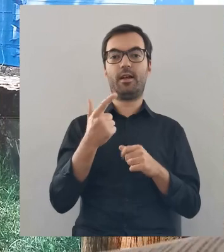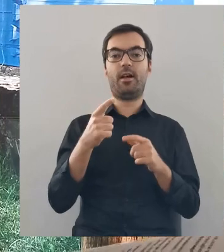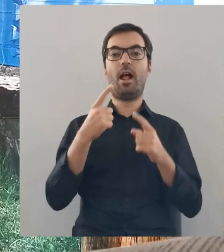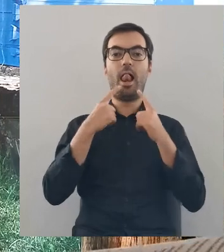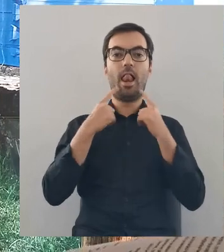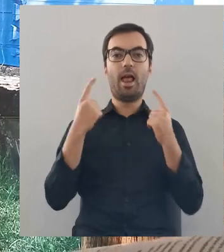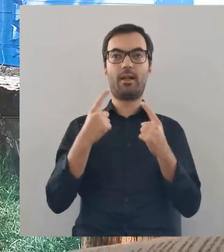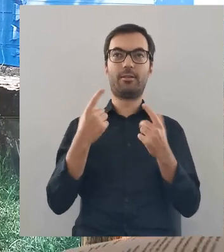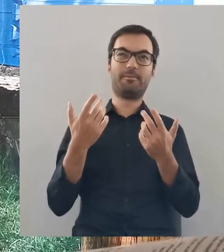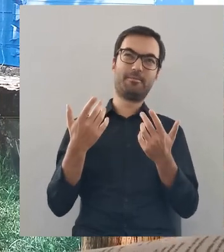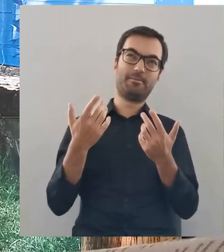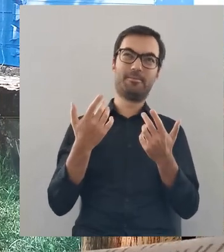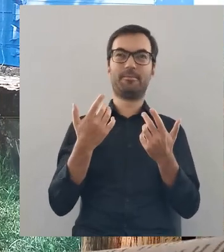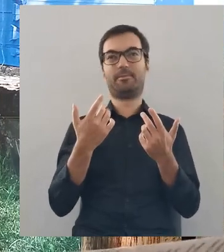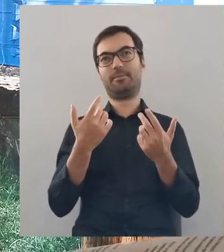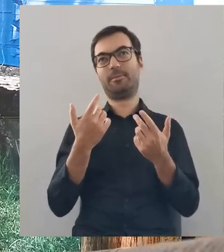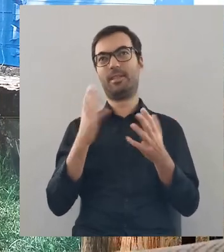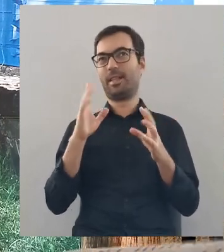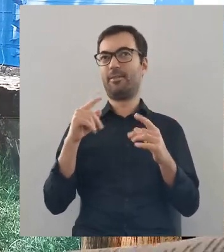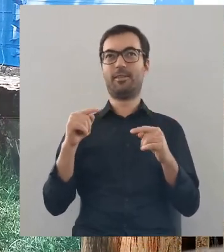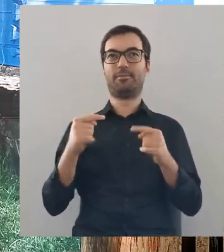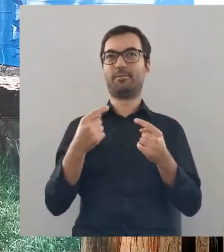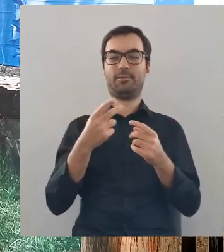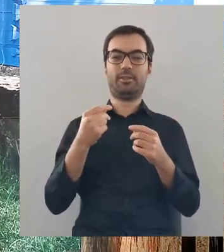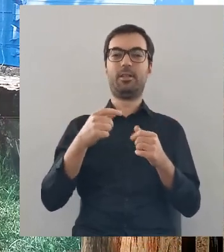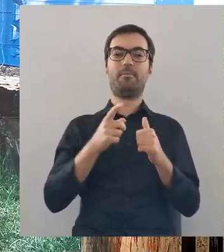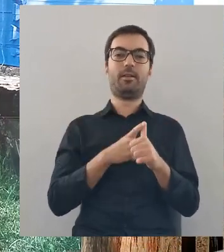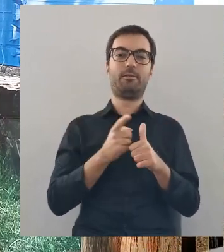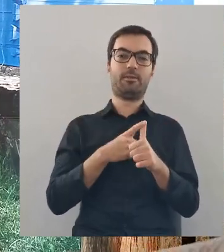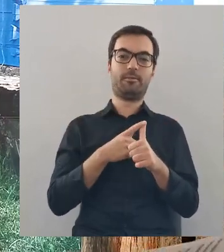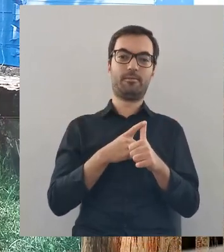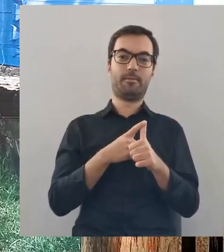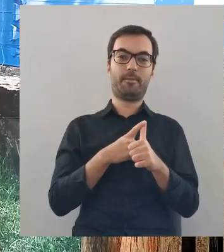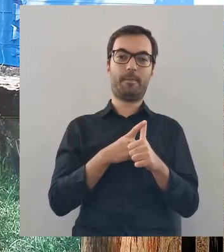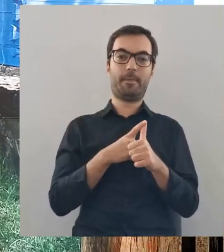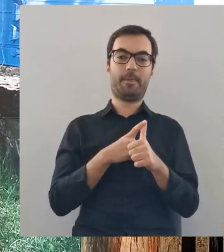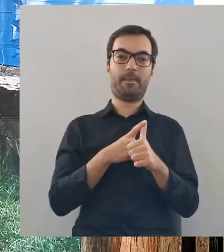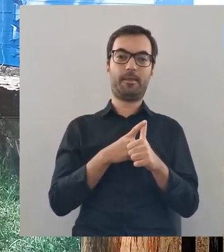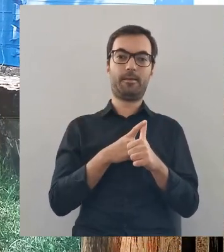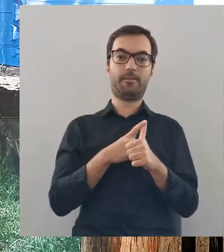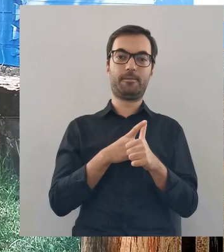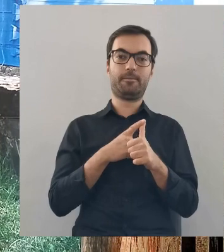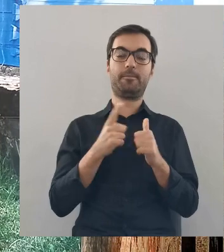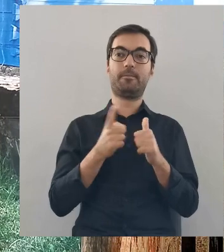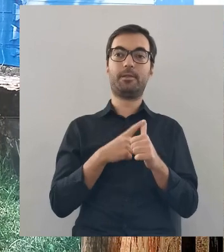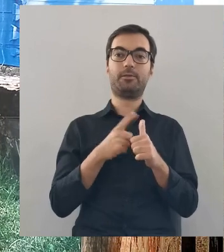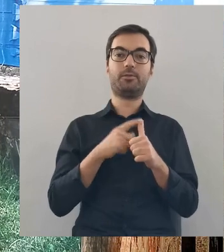dwie legendy. Właściwie one nawet nie są sprzeczne. Pierwsza dotyczy